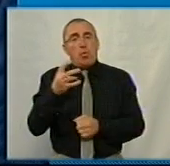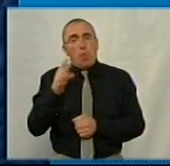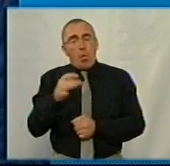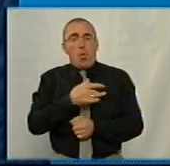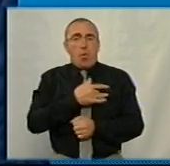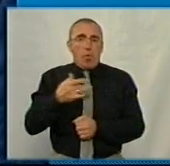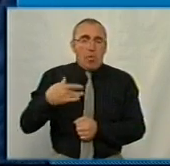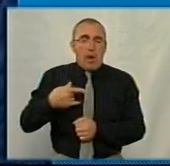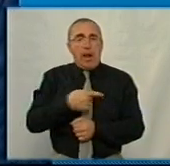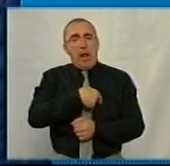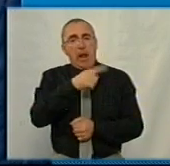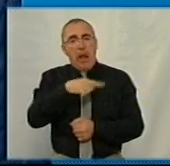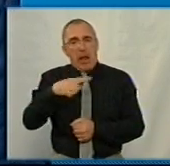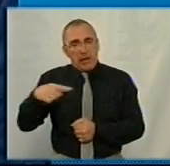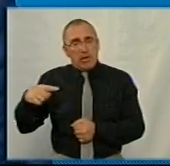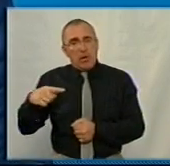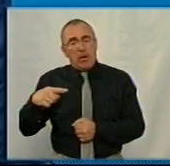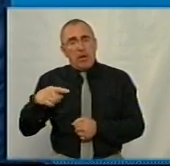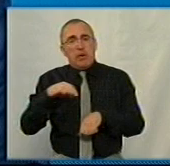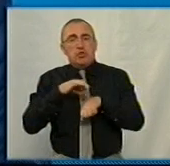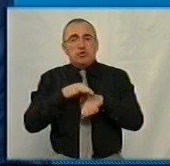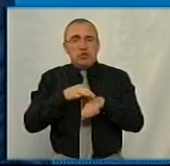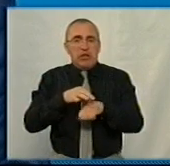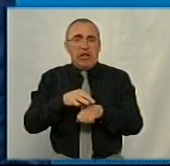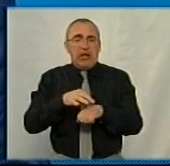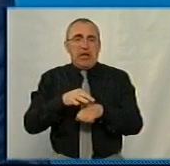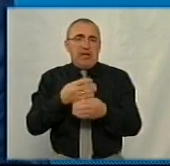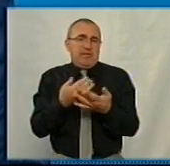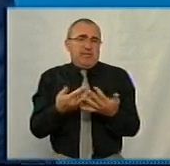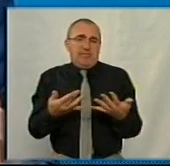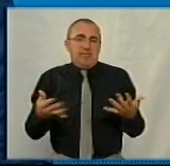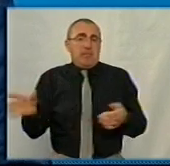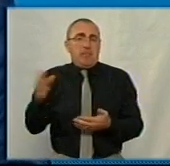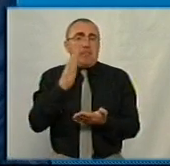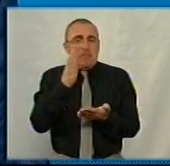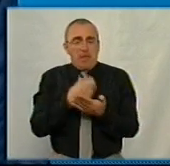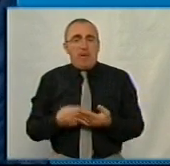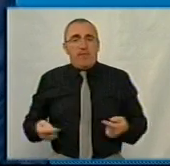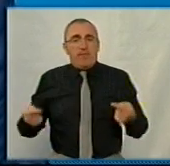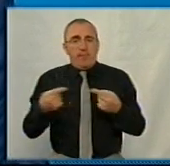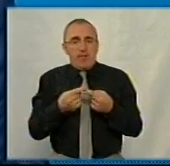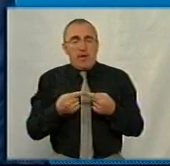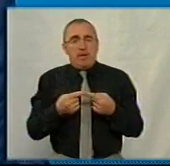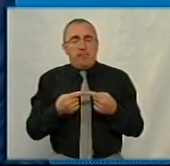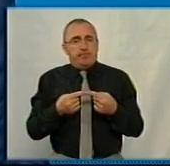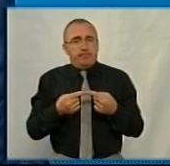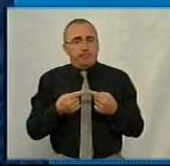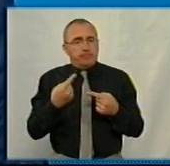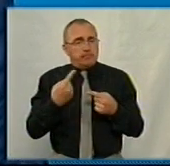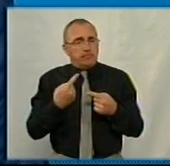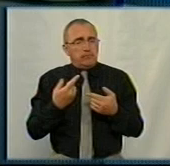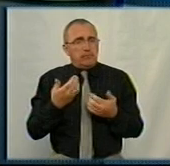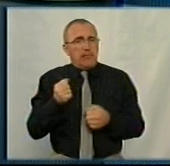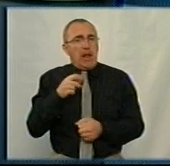туб, кардіо, шкірвен і всі інші. Вони мають відповідні відображення. Це десь,